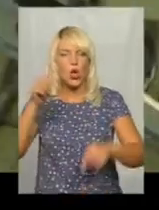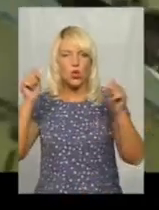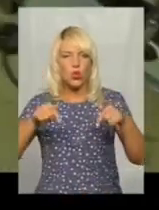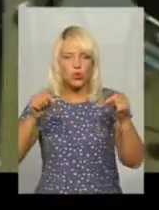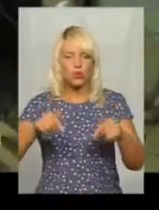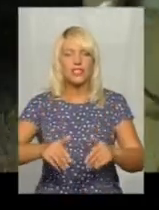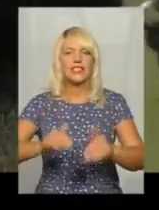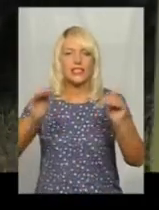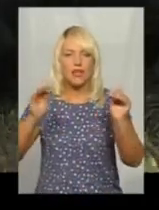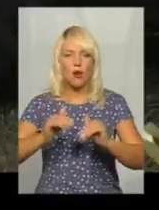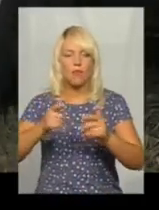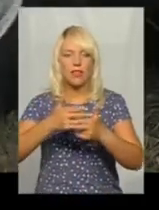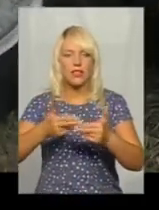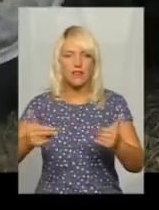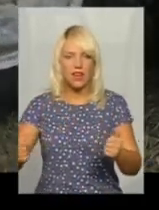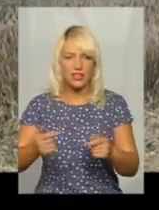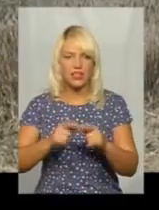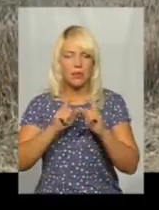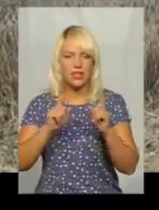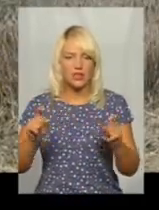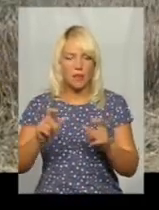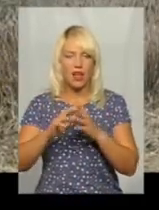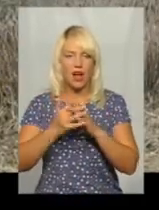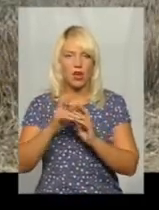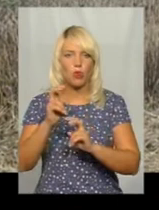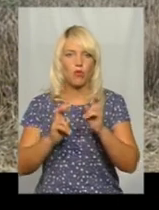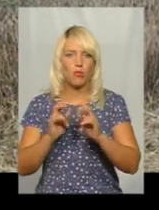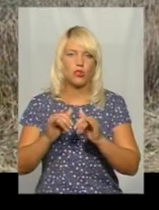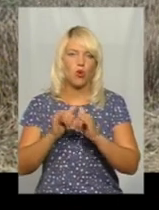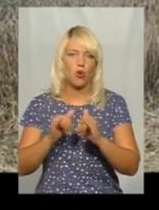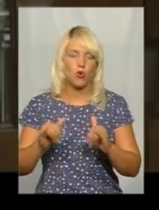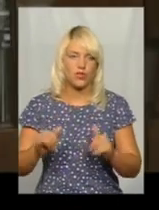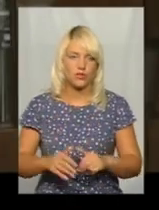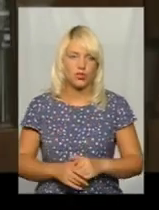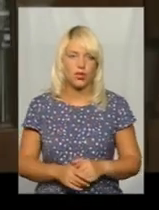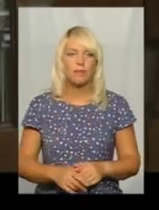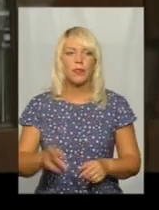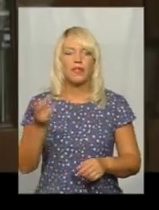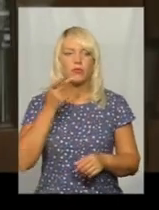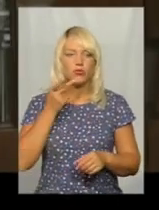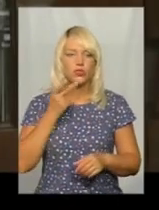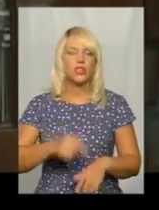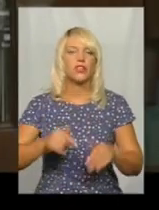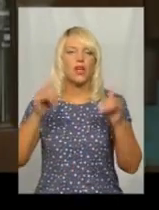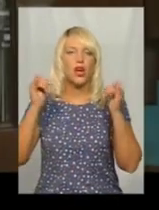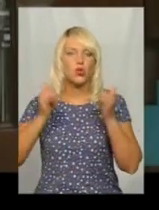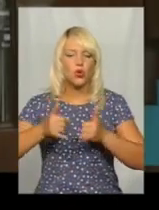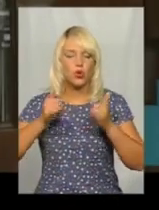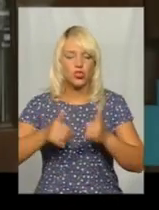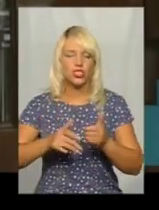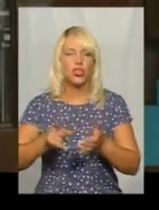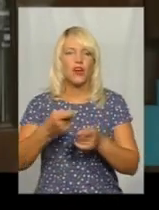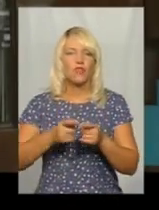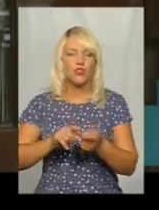відділу рослинництва Департаменту агропромислового розвитку обласної державної адміністрації Ванда Сердюк. Постійні дощі вимивають